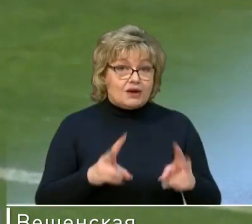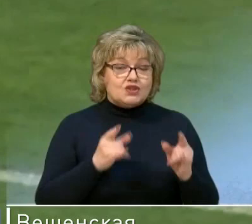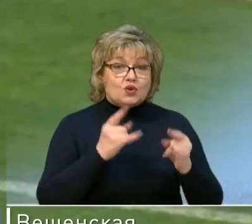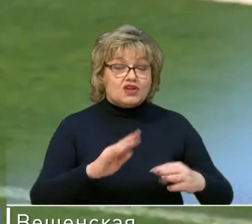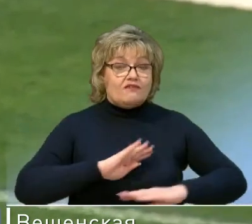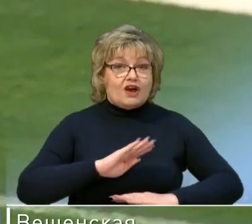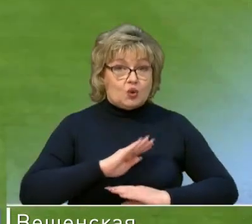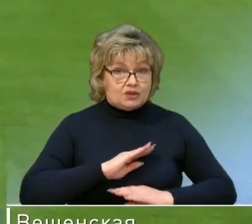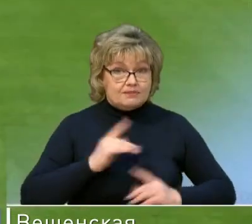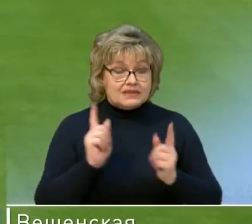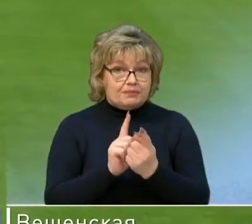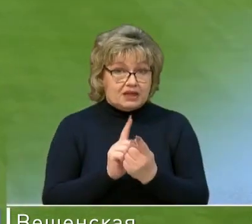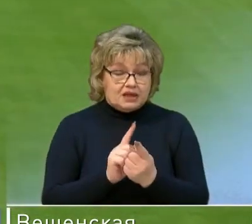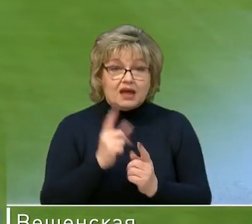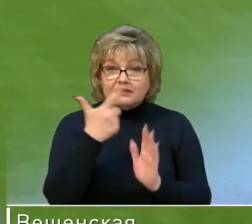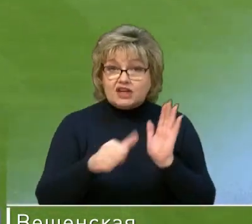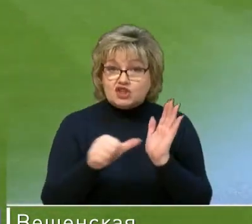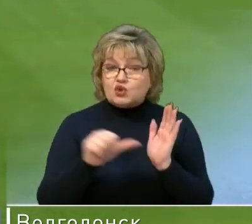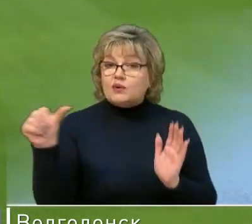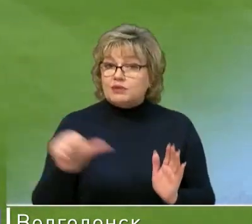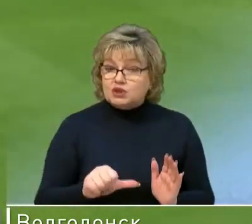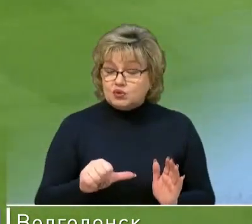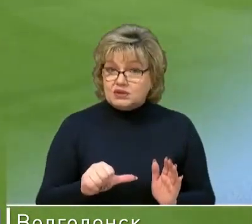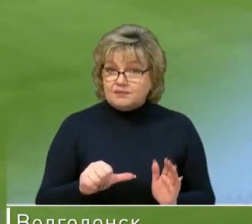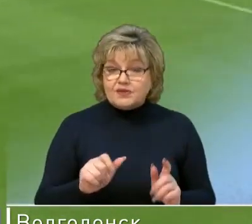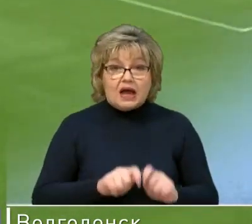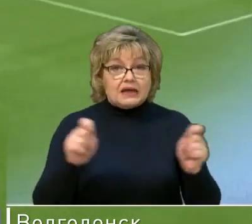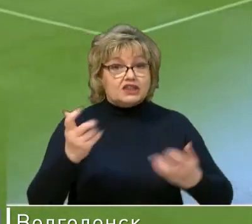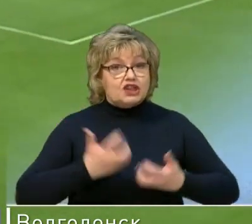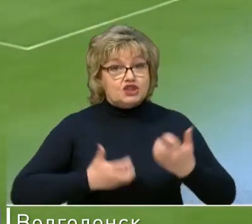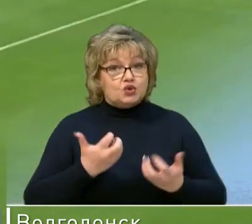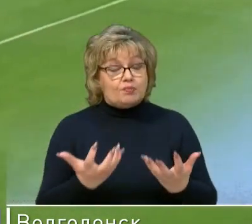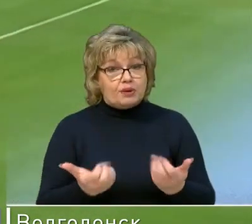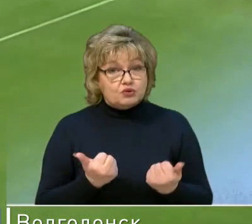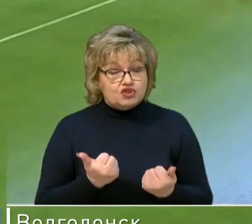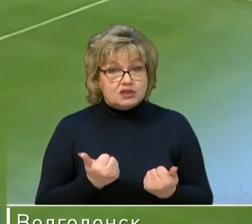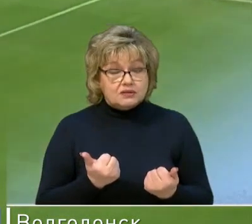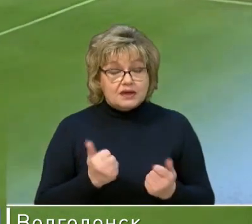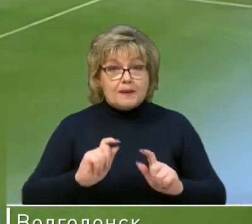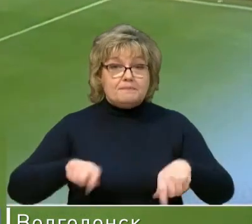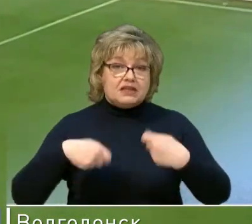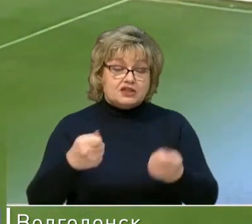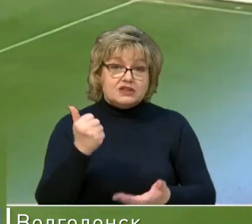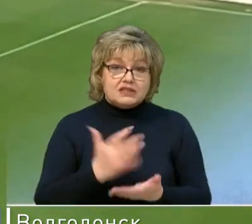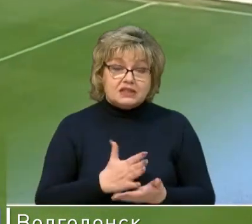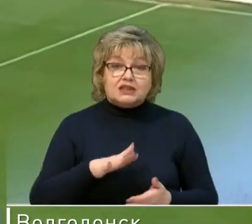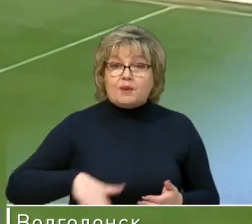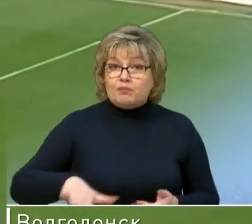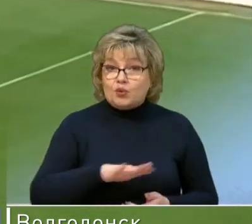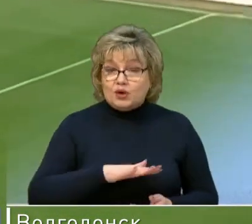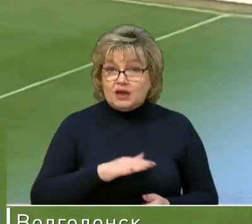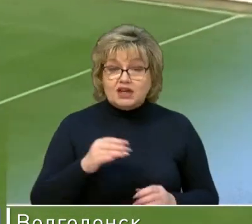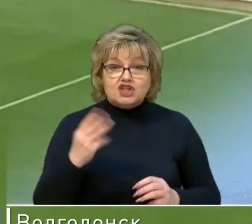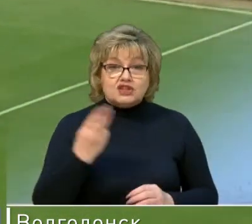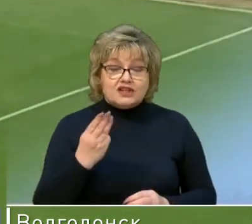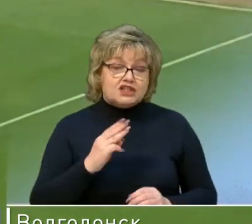угрожали воротам соперника. На 26-й минуте «Алмквист» открыл счет, получив разрезающую передачу с центра поля от Тугарева, шведский